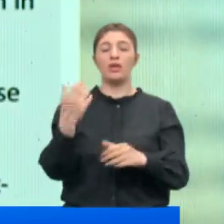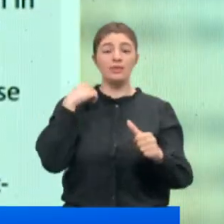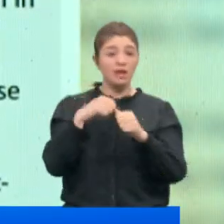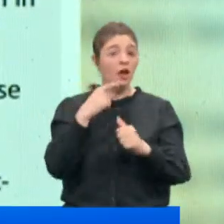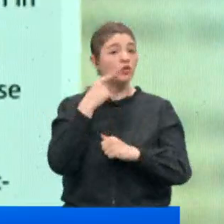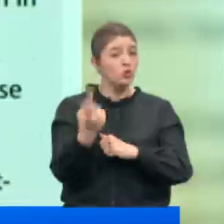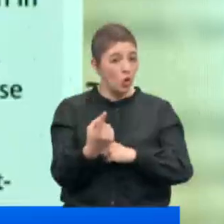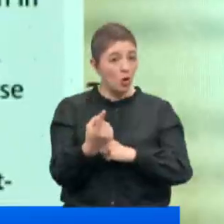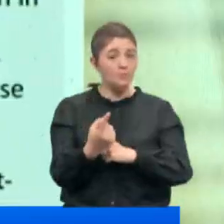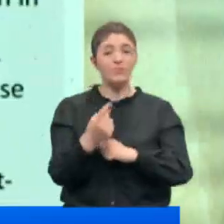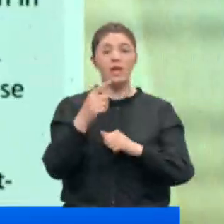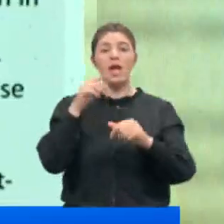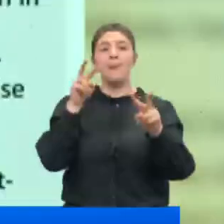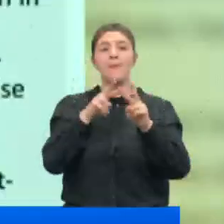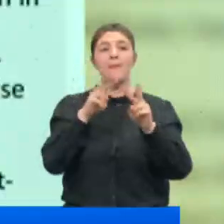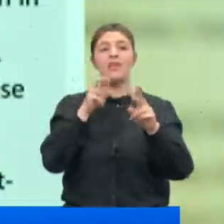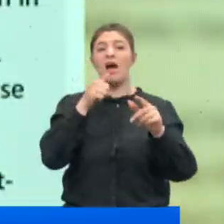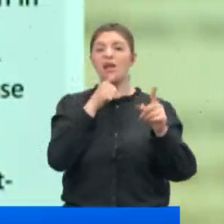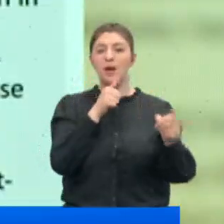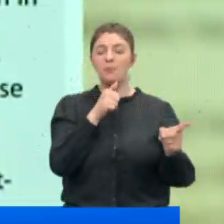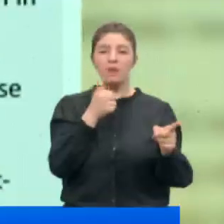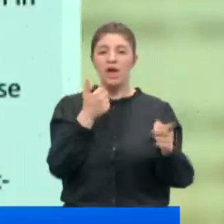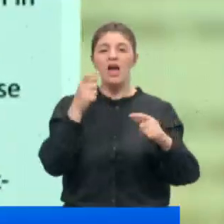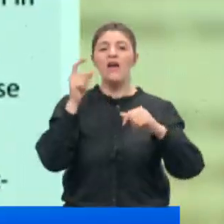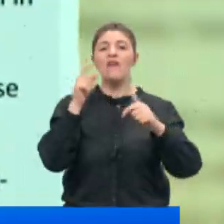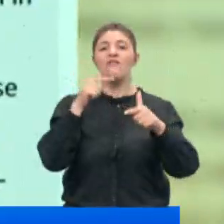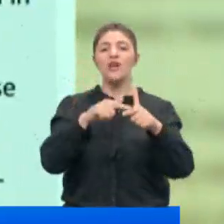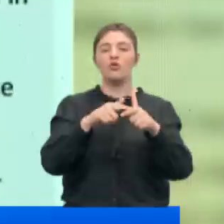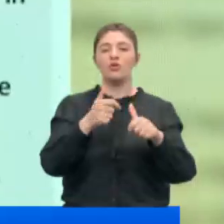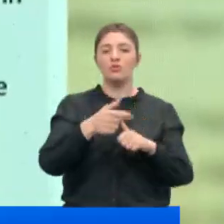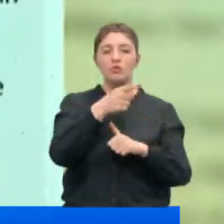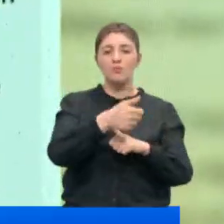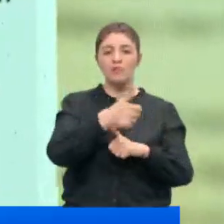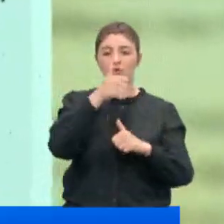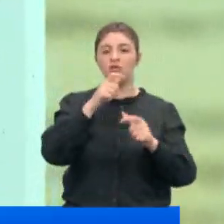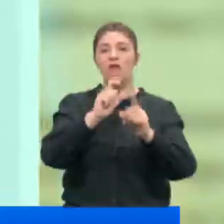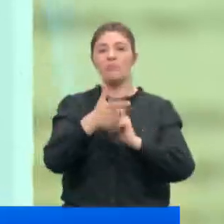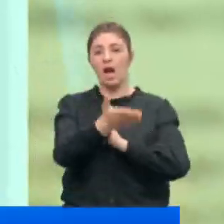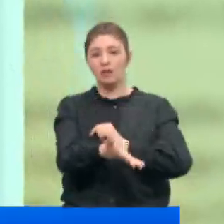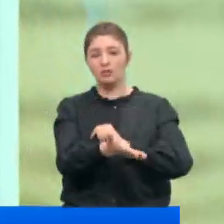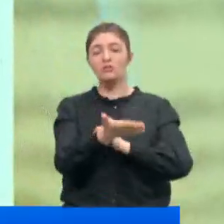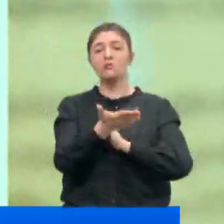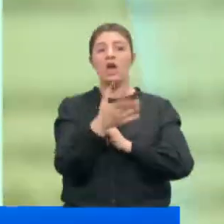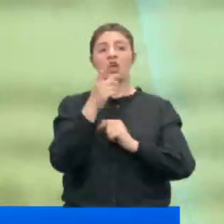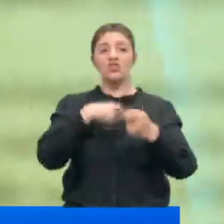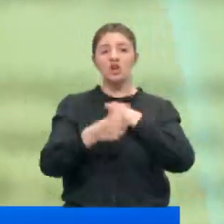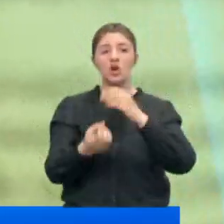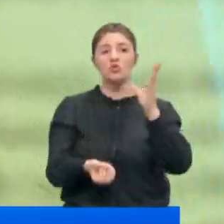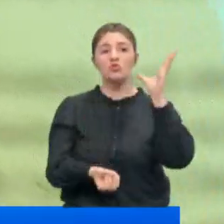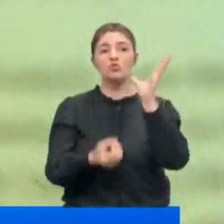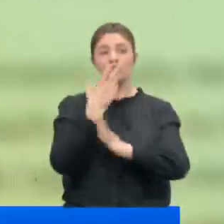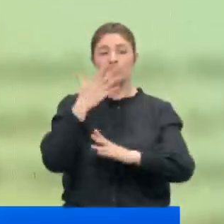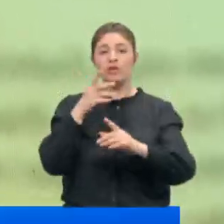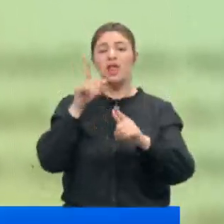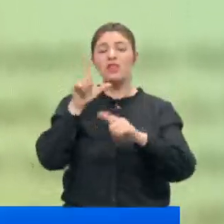ediyorum. Mehmet Fatih Agül terör örgütü FETÖ lideri Fethullah Gülen'in damadı. Şirketin kurucularından Lütfü